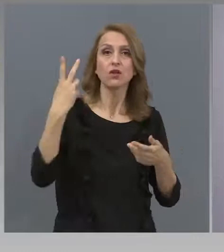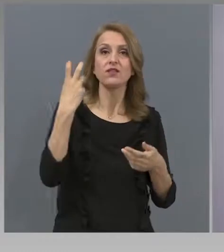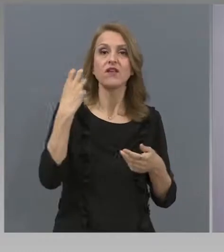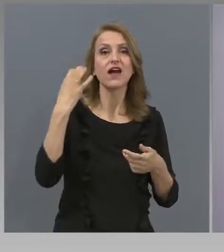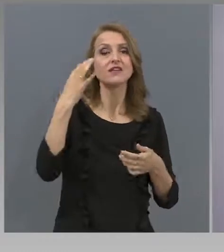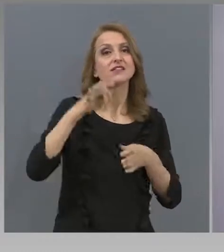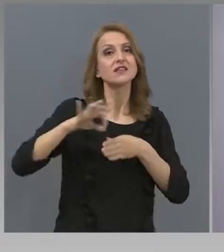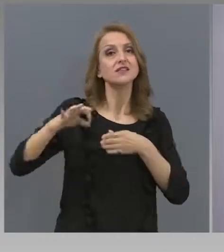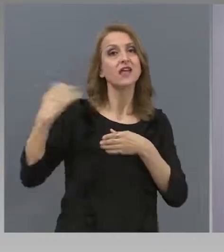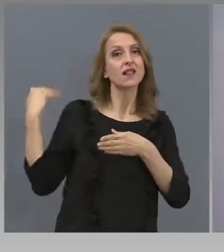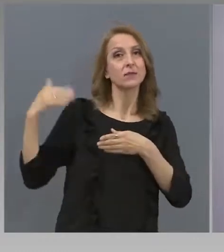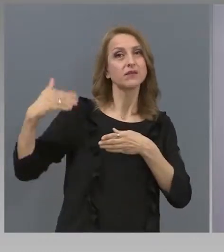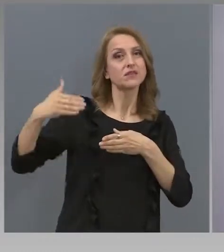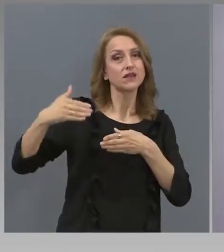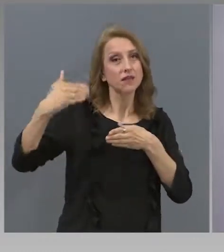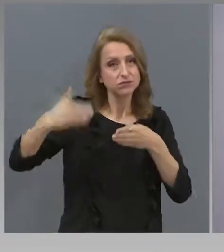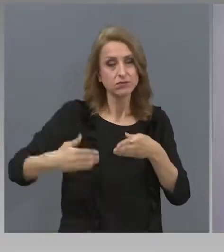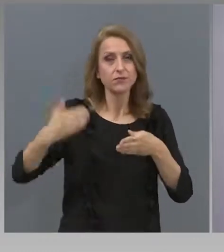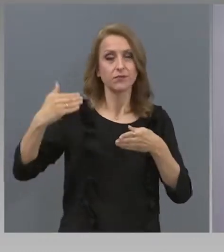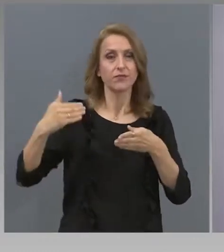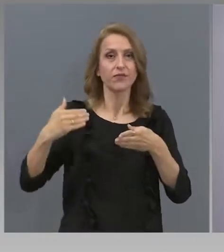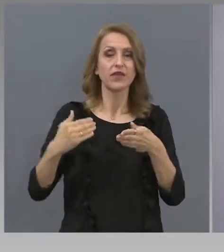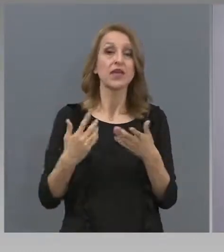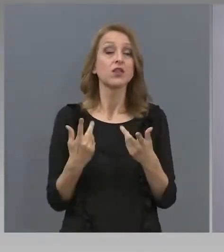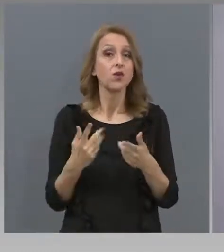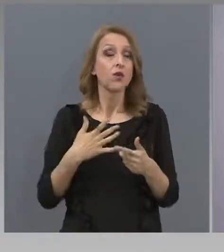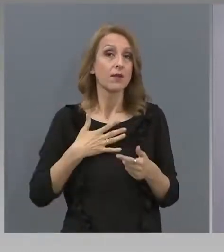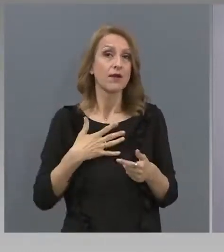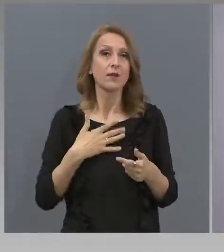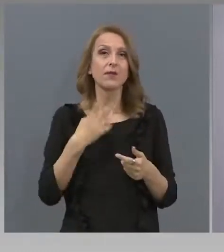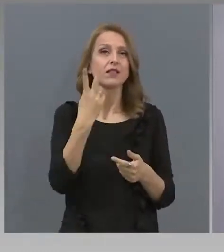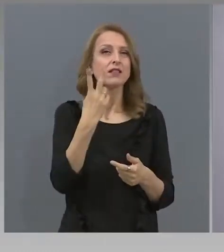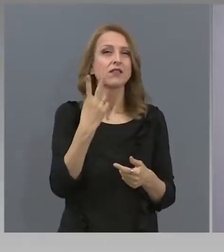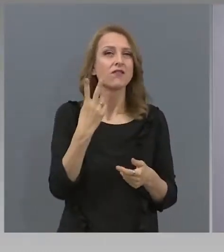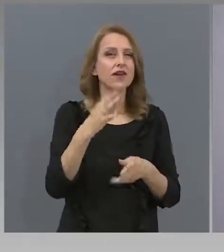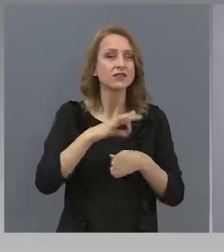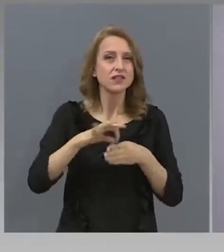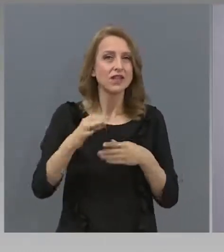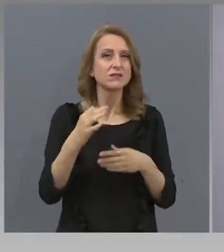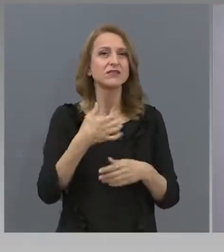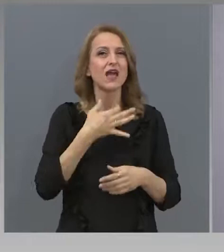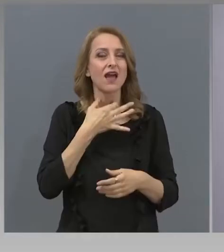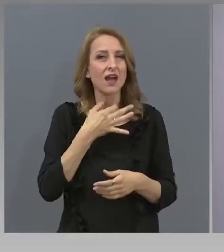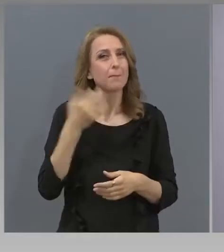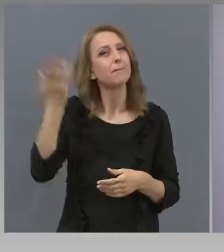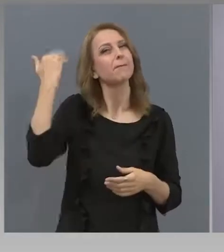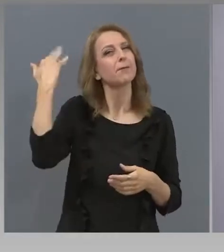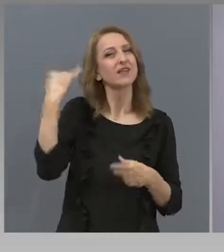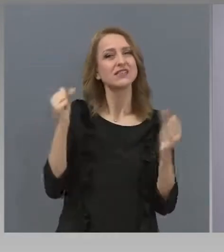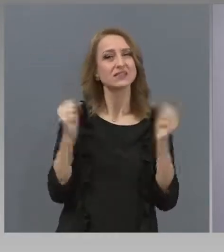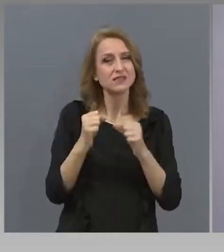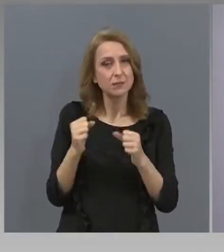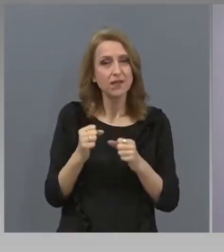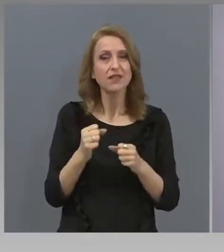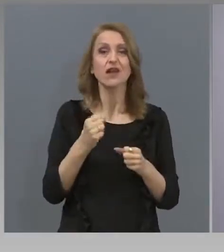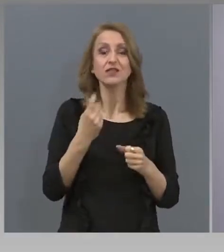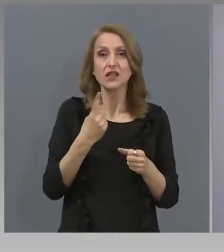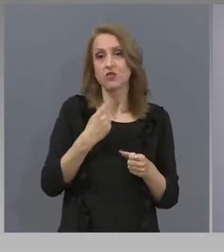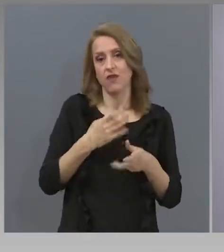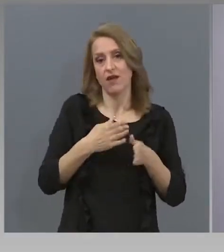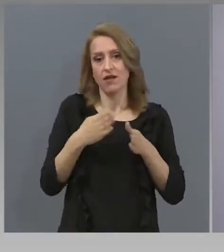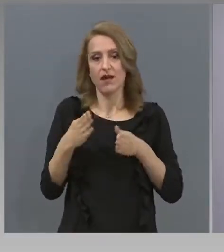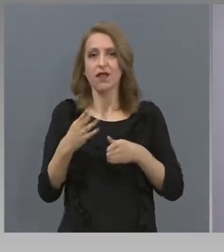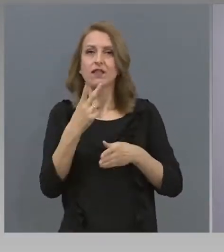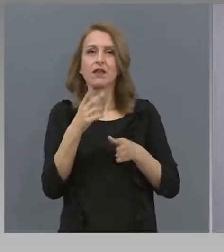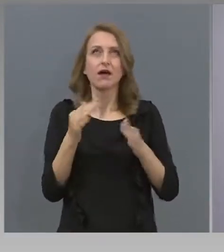Но тъй като имахме 2 седмици грипни ваканци, средно 2 седмици грипни ваканци, 22-та седмица